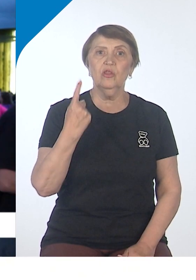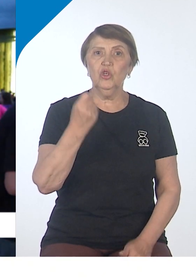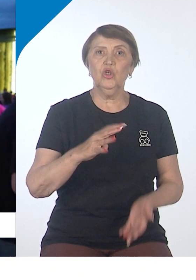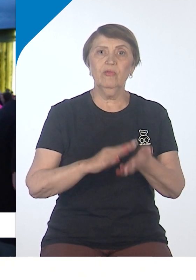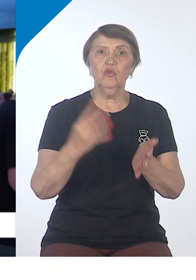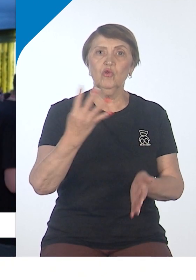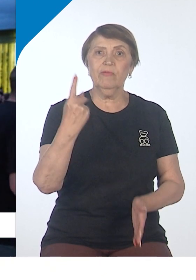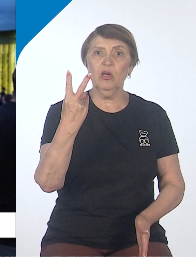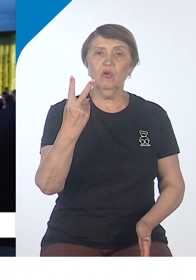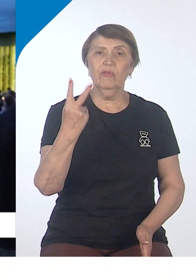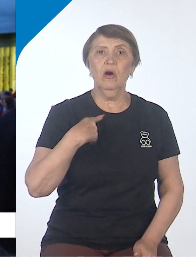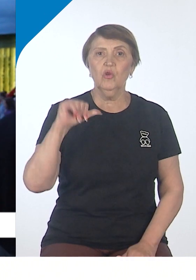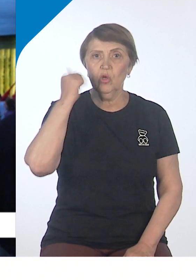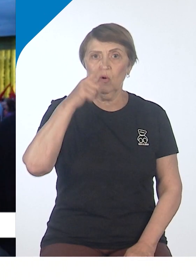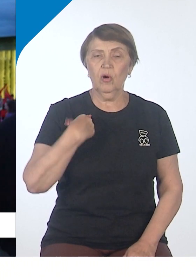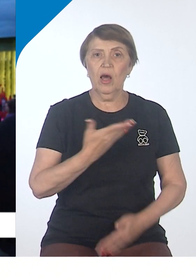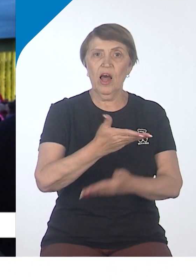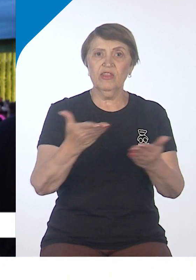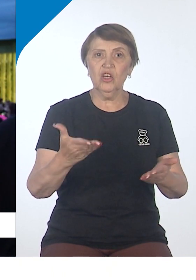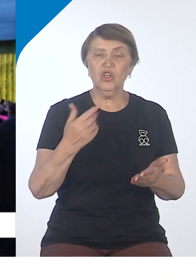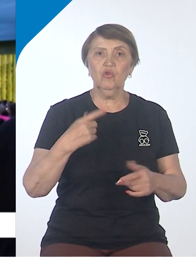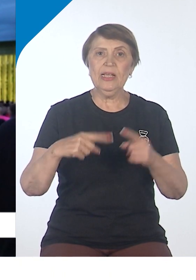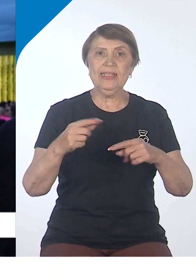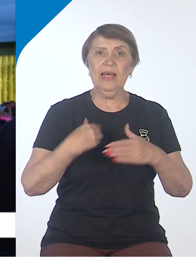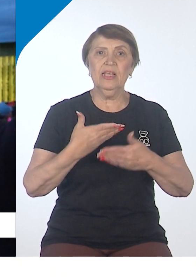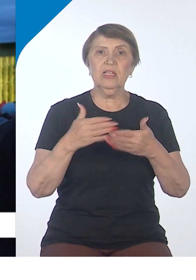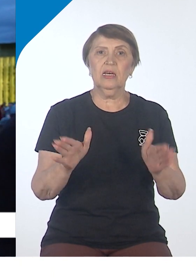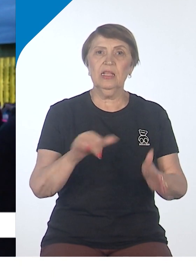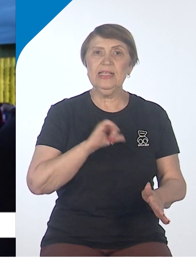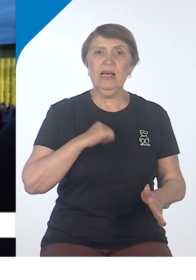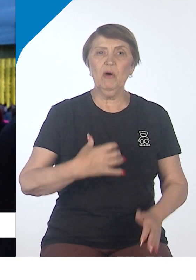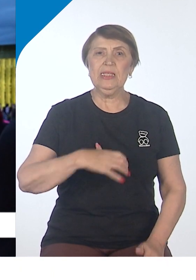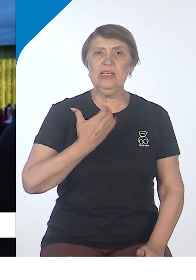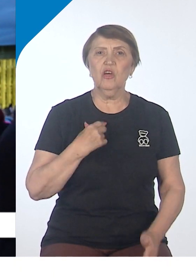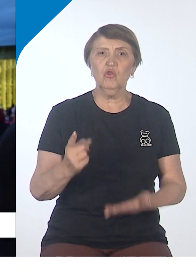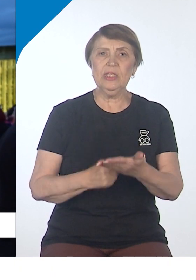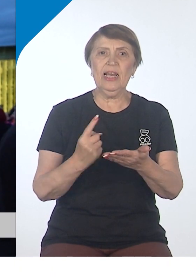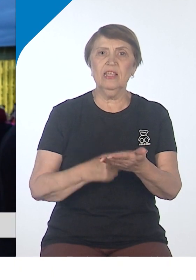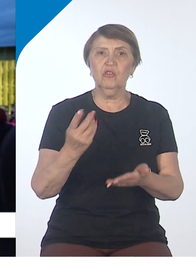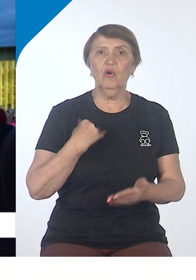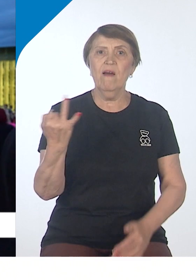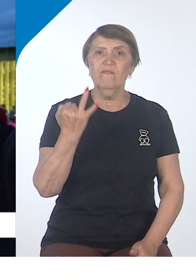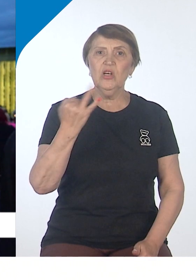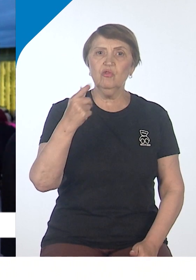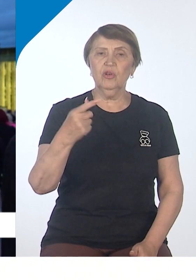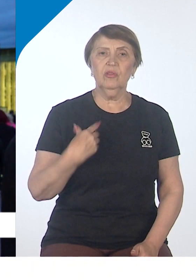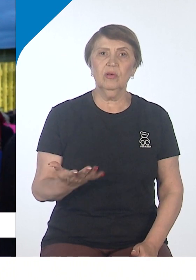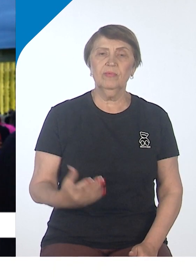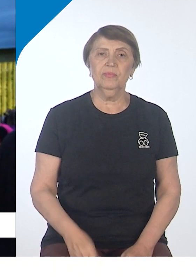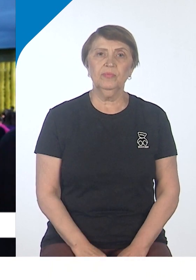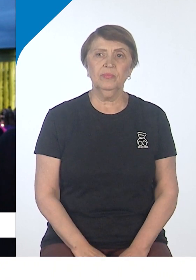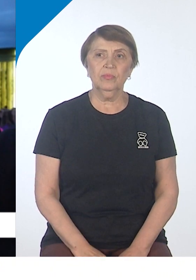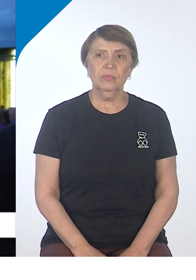наша страна открыла самую трагичную, самую страшную страницу в истории огромной нашей Родины.